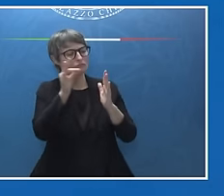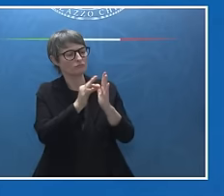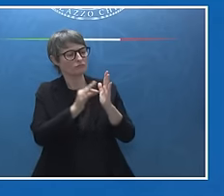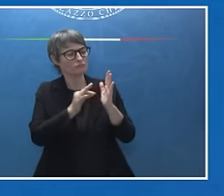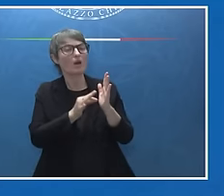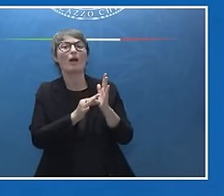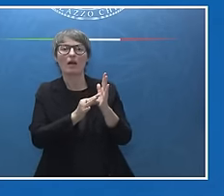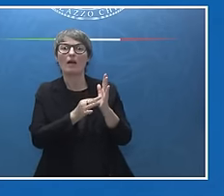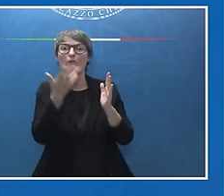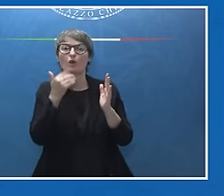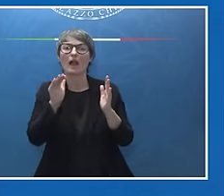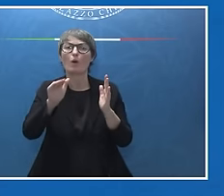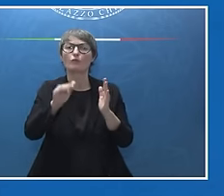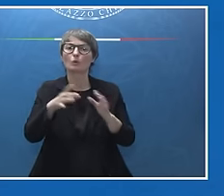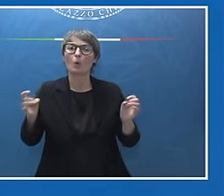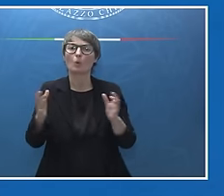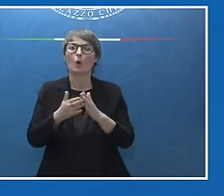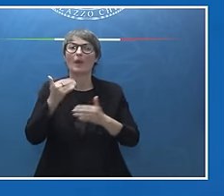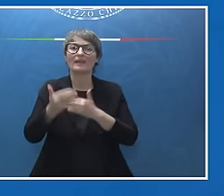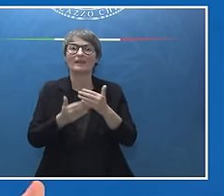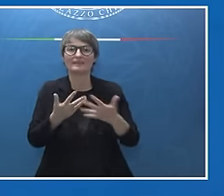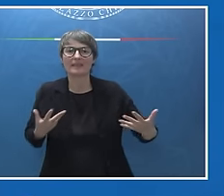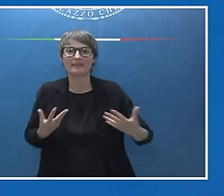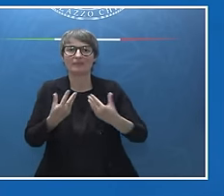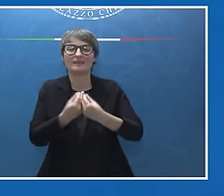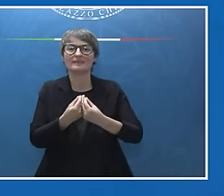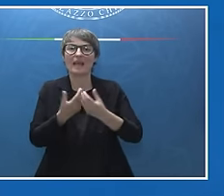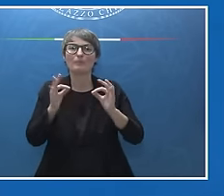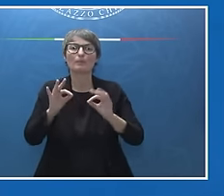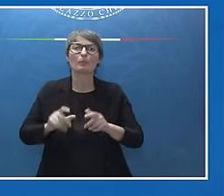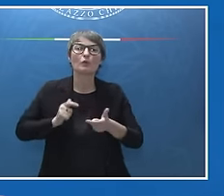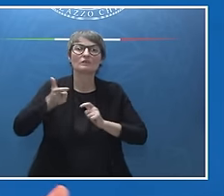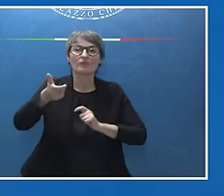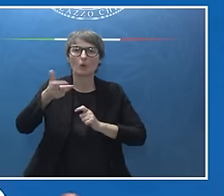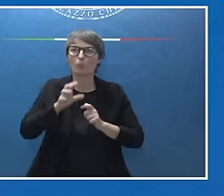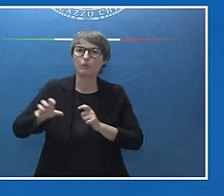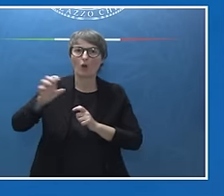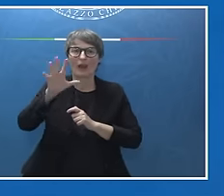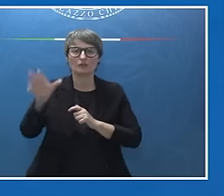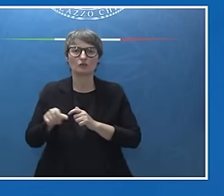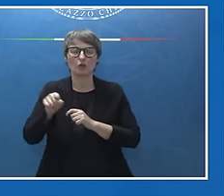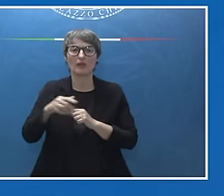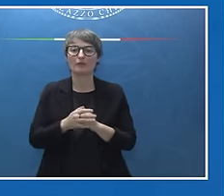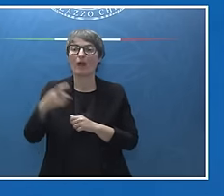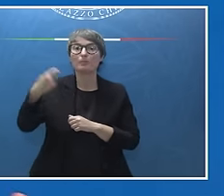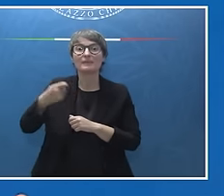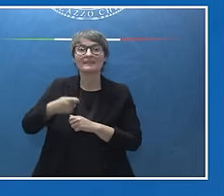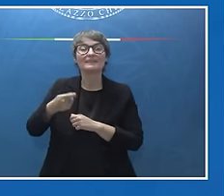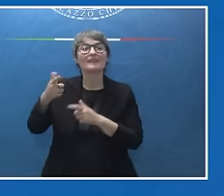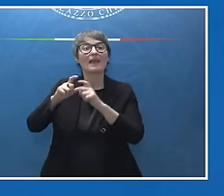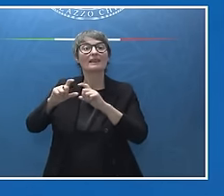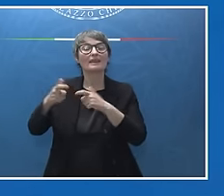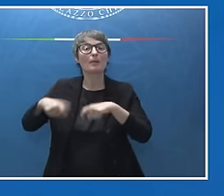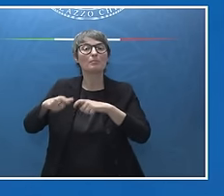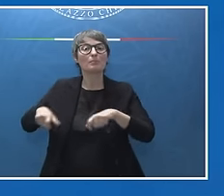congiunte di sviluppo delle nazioni africane. Con il Presidente della Banca di Sviluppo Africana